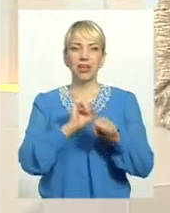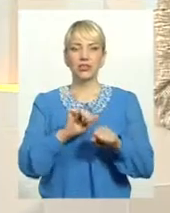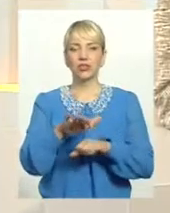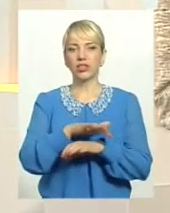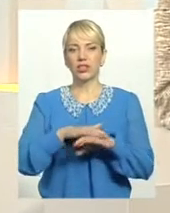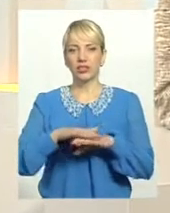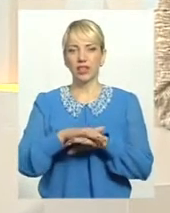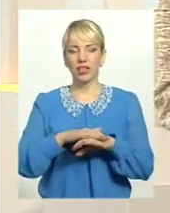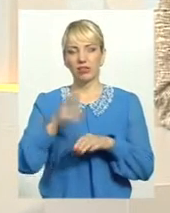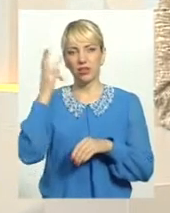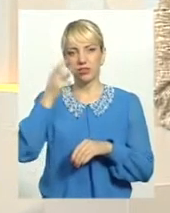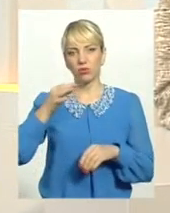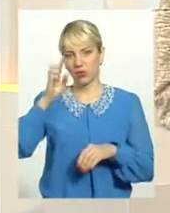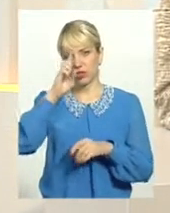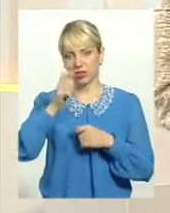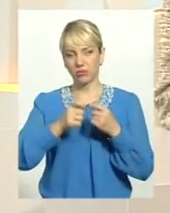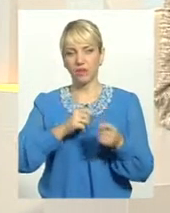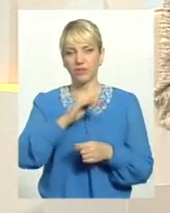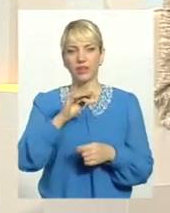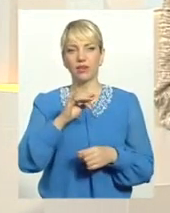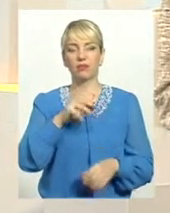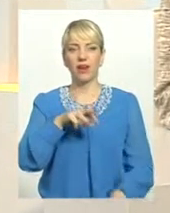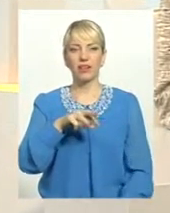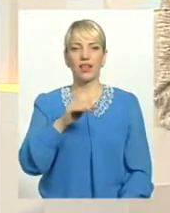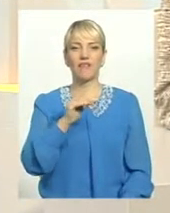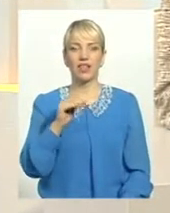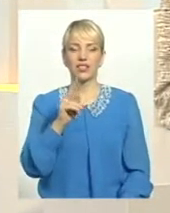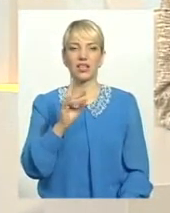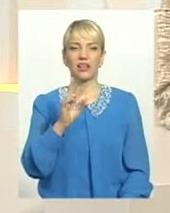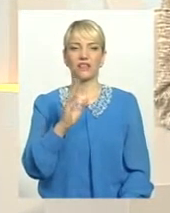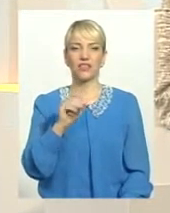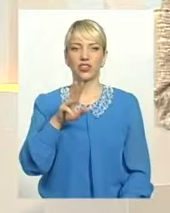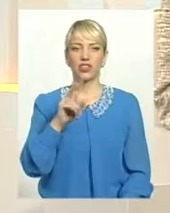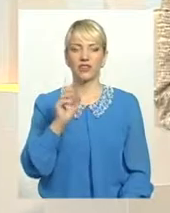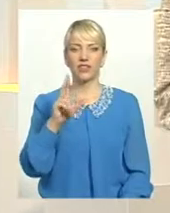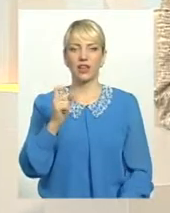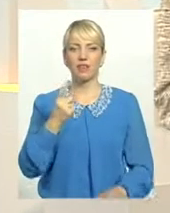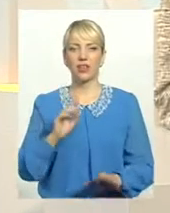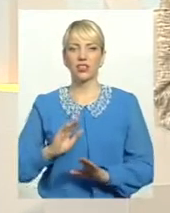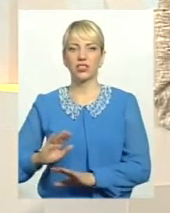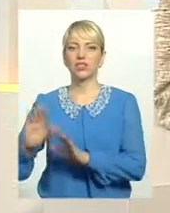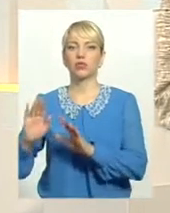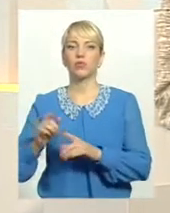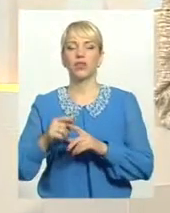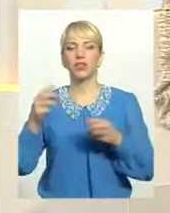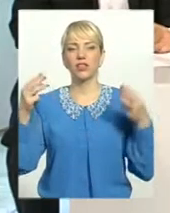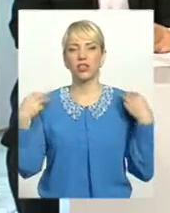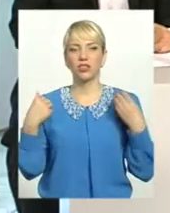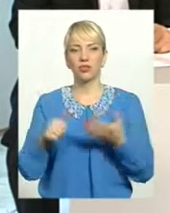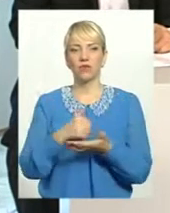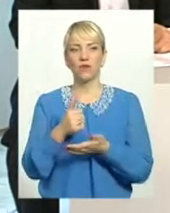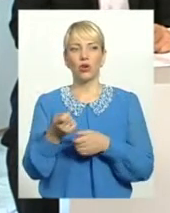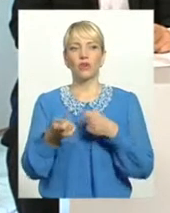Хмельницької облдержадміністрації, Марія Францівна-Квітківська, перший заступник начальника головного